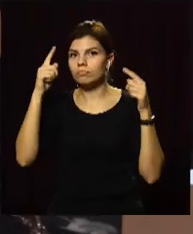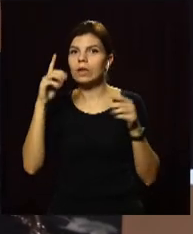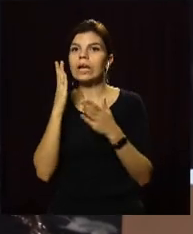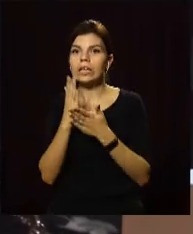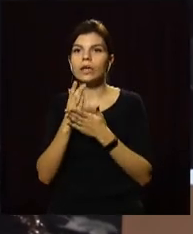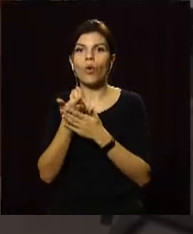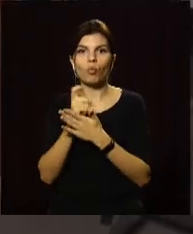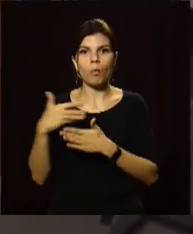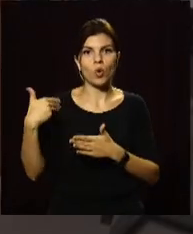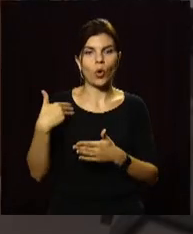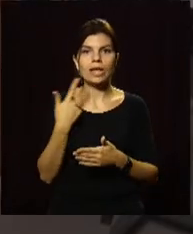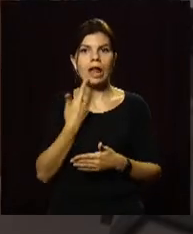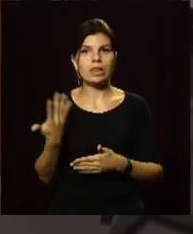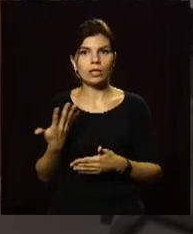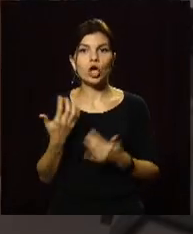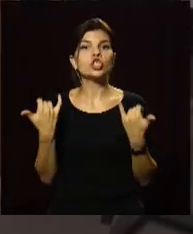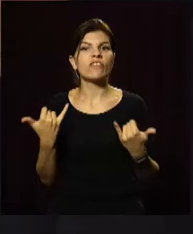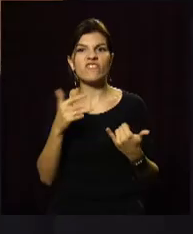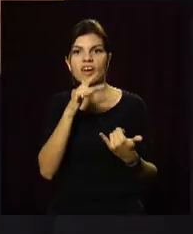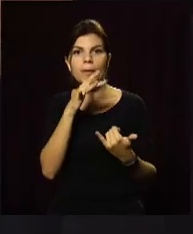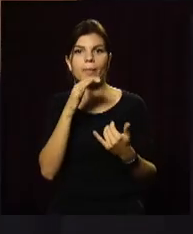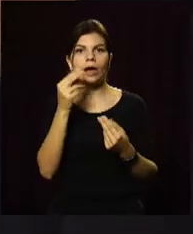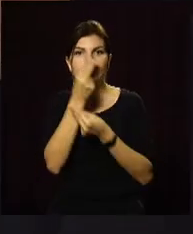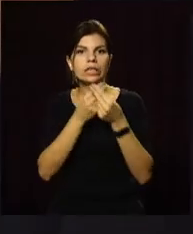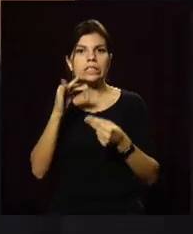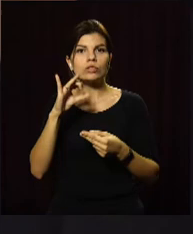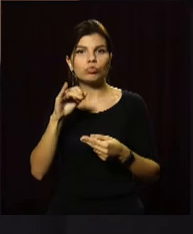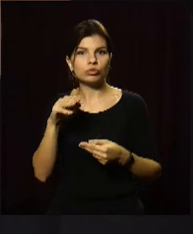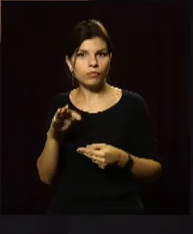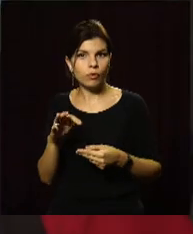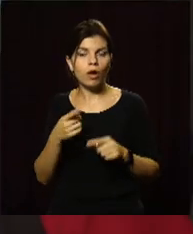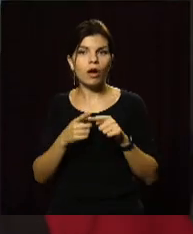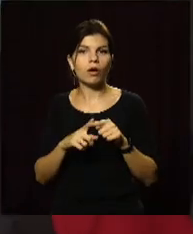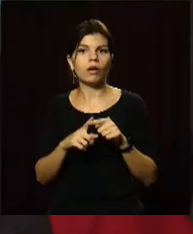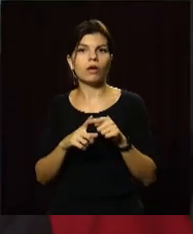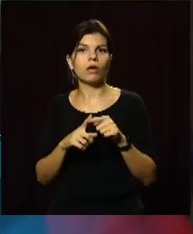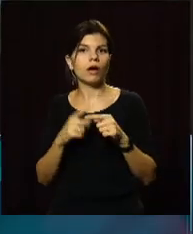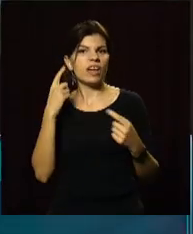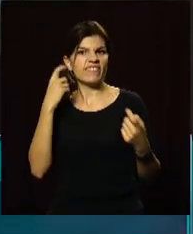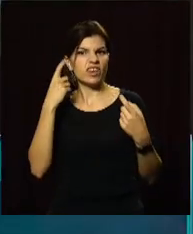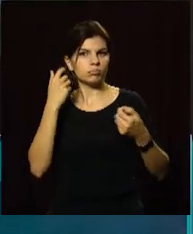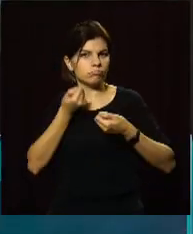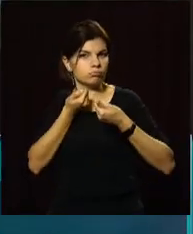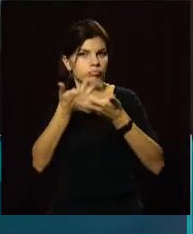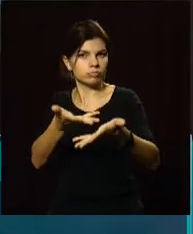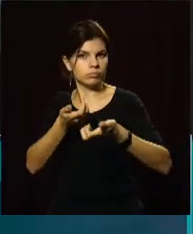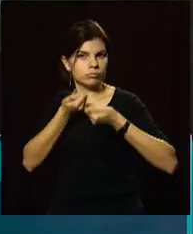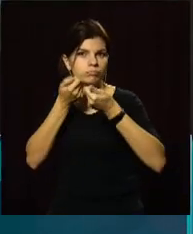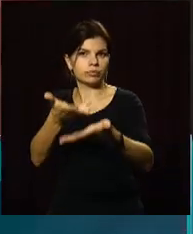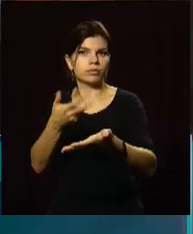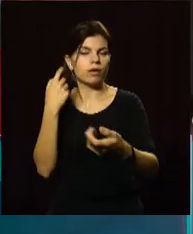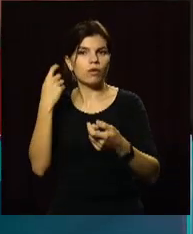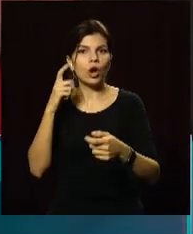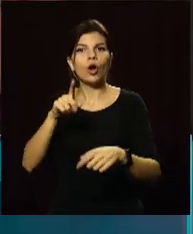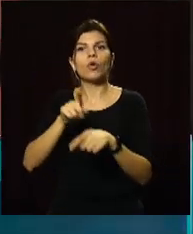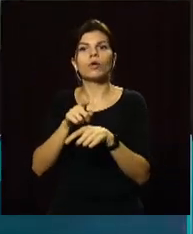пізнавальні лекції. Звичайне мистецтво – це розговор з людьми, а йому самому. Це такий вброс інформаційний, щоб